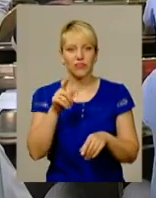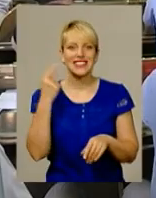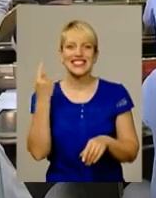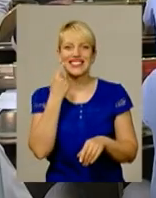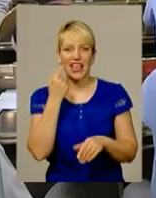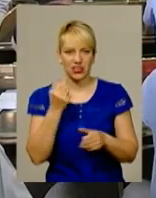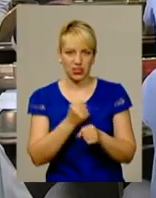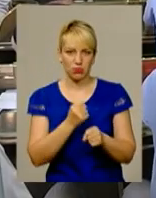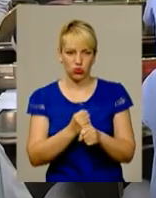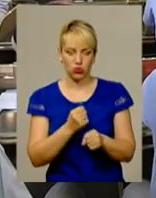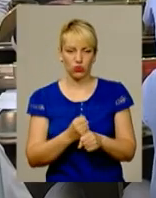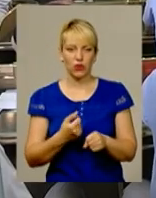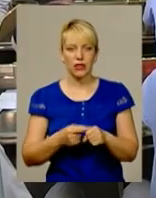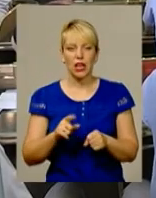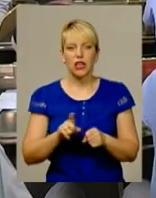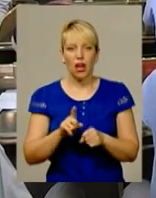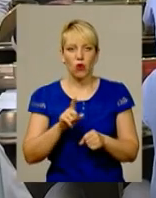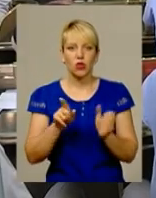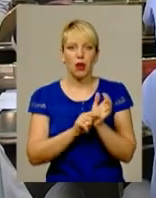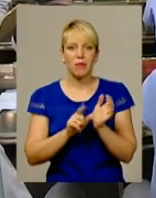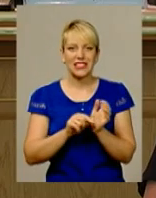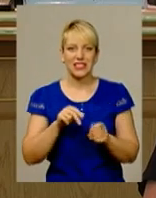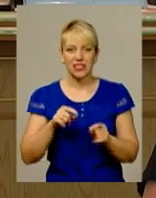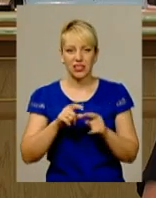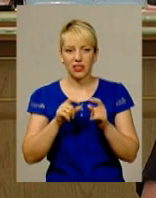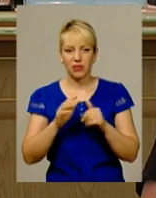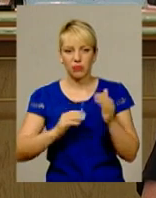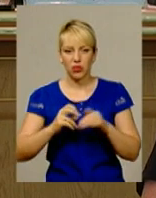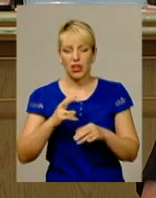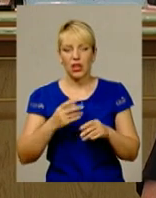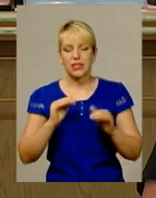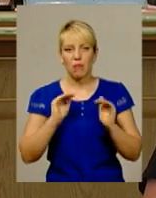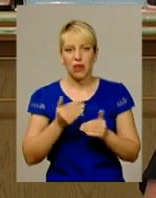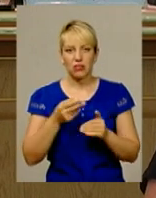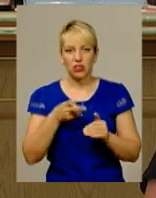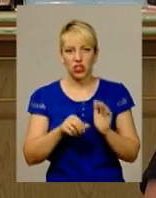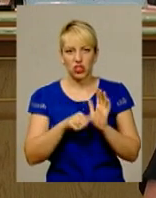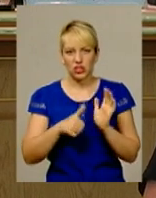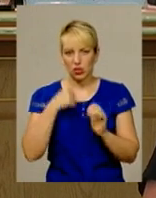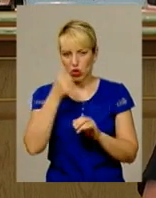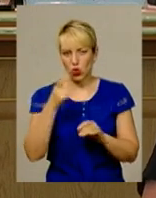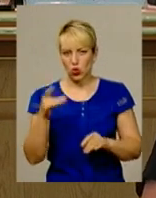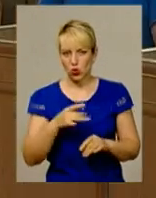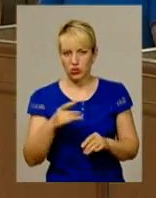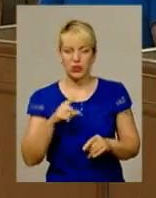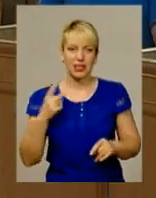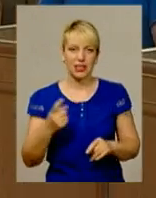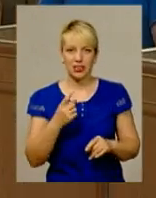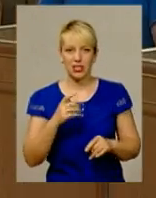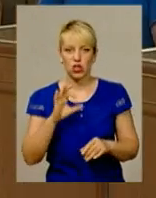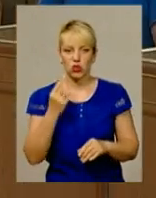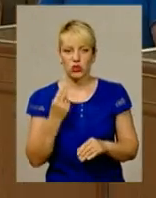Масла у вогонь підливають і пенсійники. Кажуть, на тлі зменшення майже вдвічі від січня 2016 року розміру єдиного